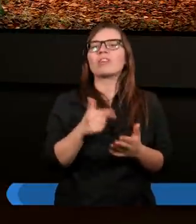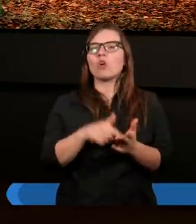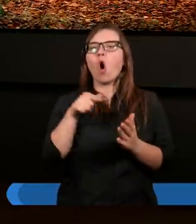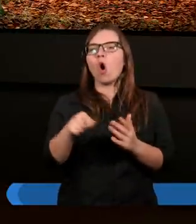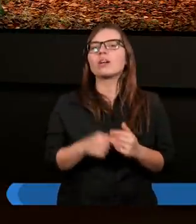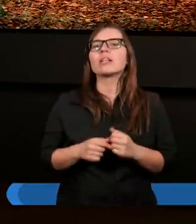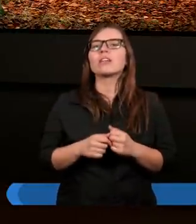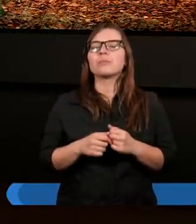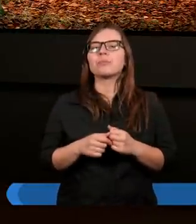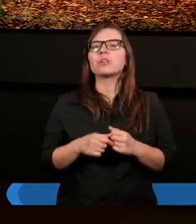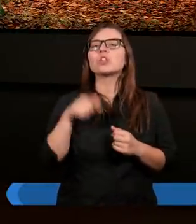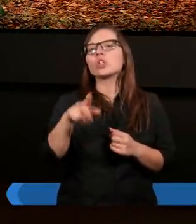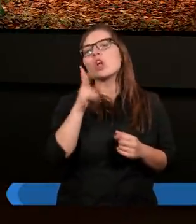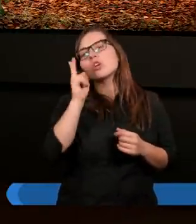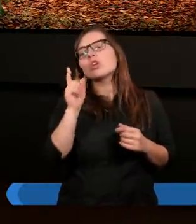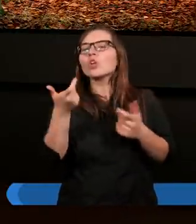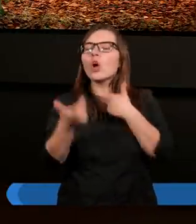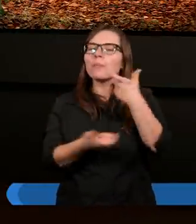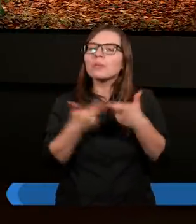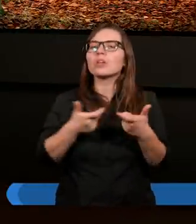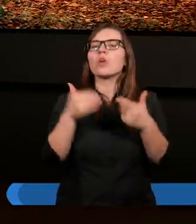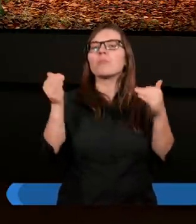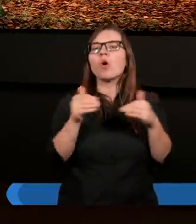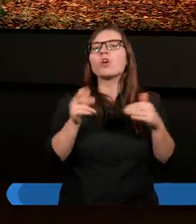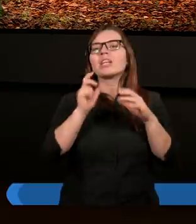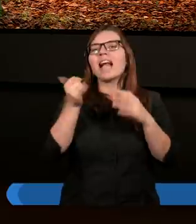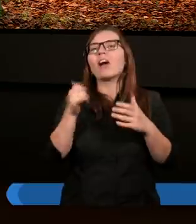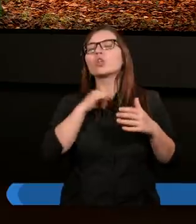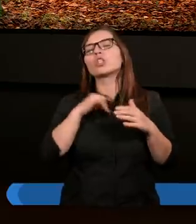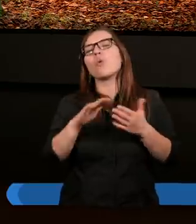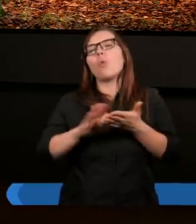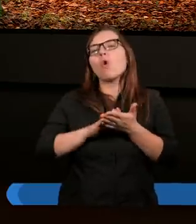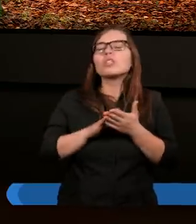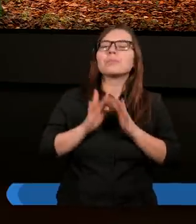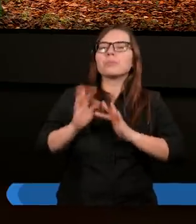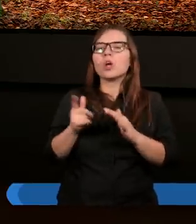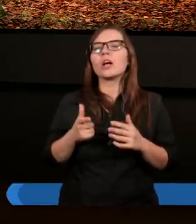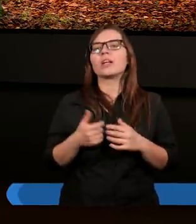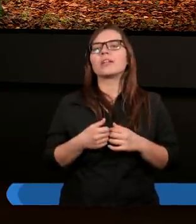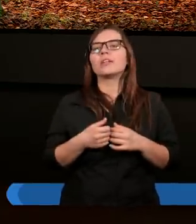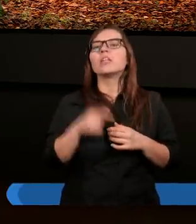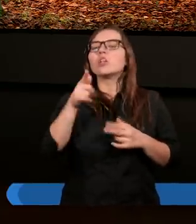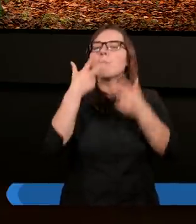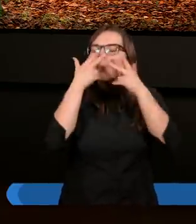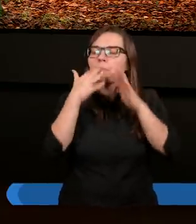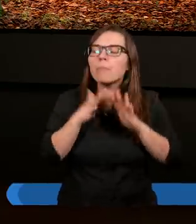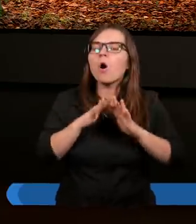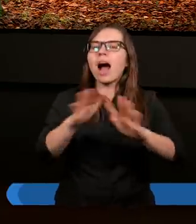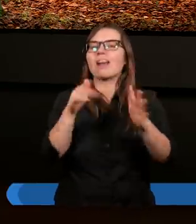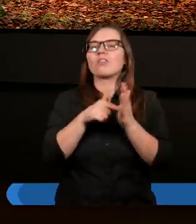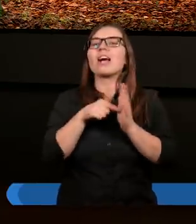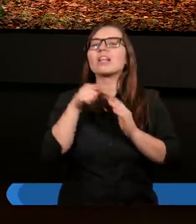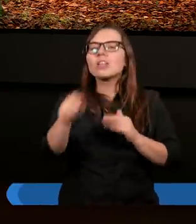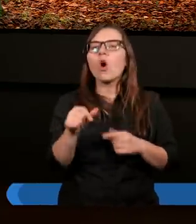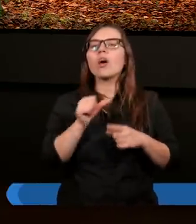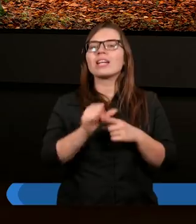Czy lustro może kogoś umyć? Czy w lustrze można się oczyścić? Lustro tylko pokazuje i to jest